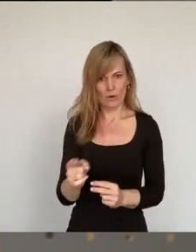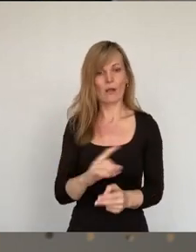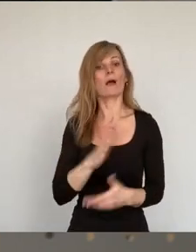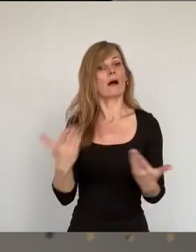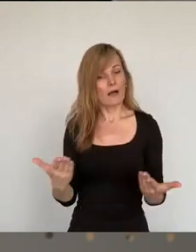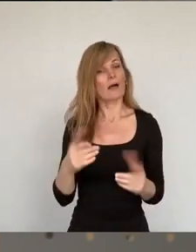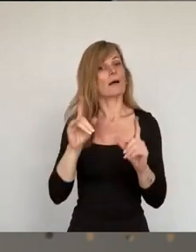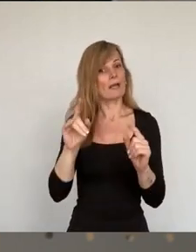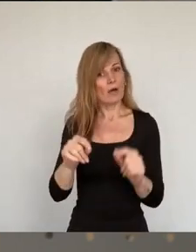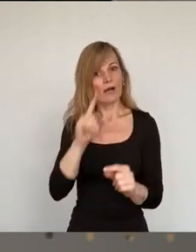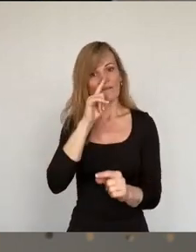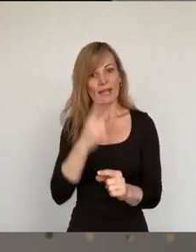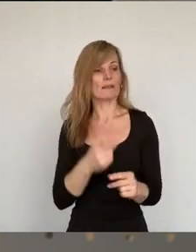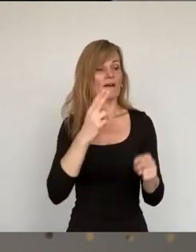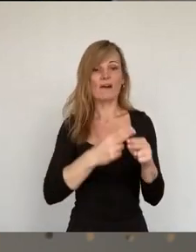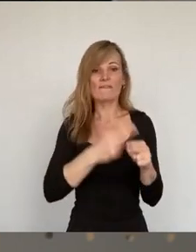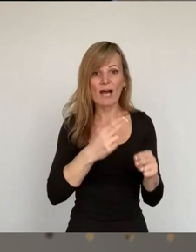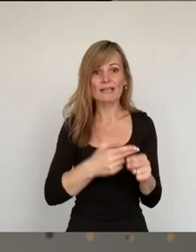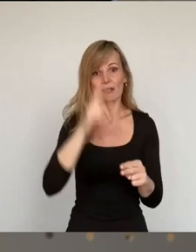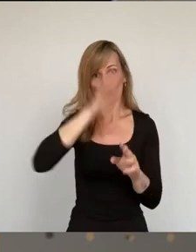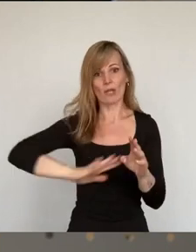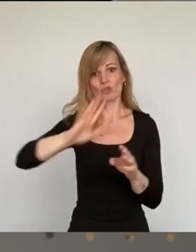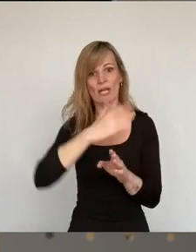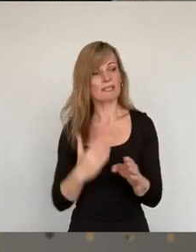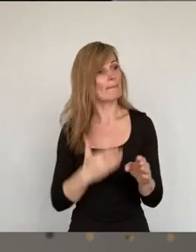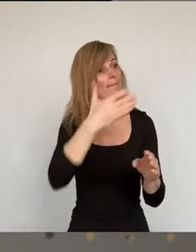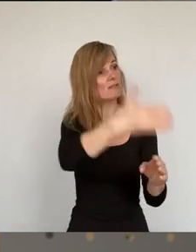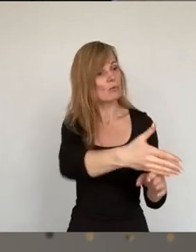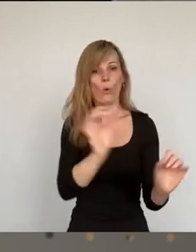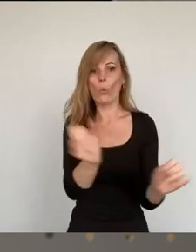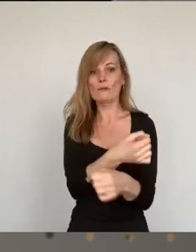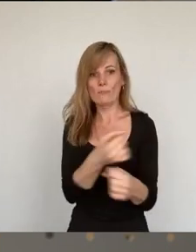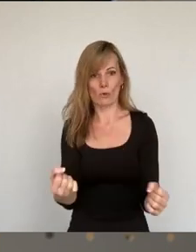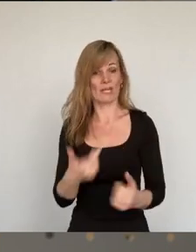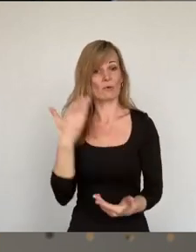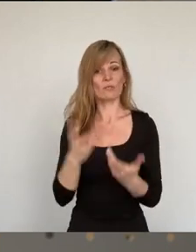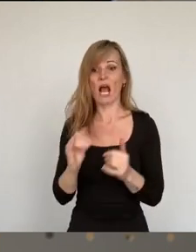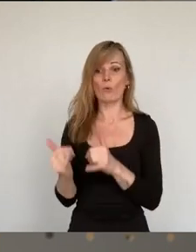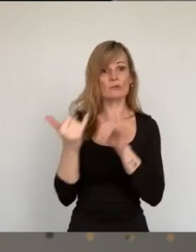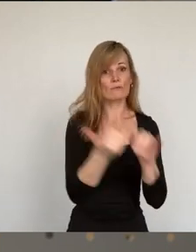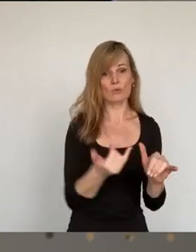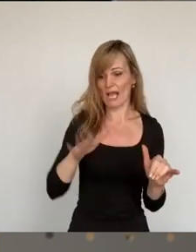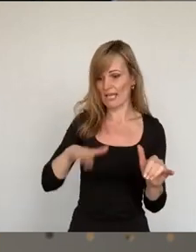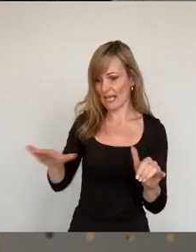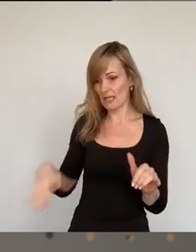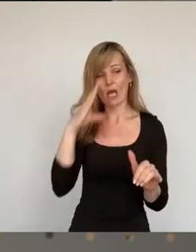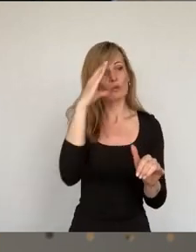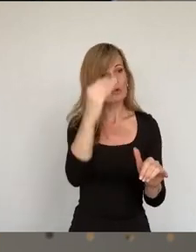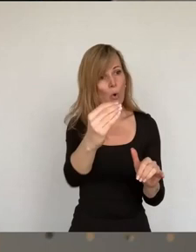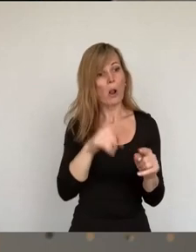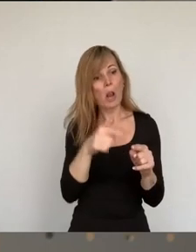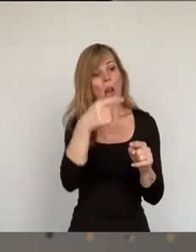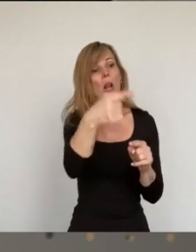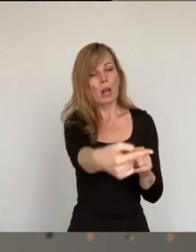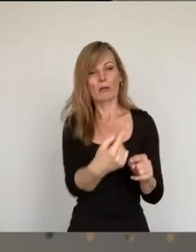Besuch von Verwandten in Deutschland unmöglich wird oder ein Ausflug mit den Kindern in den Zoo der nächstgelegenen Stadt,